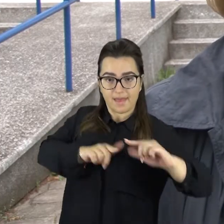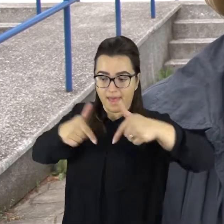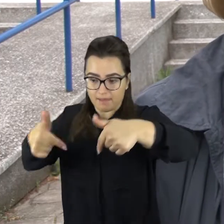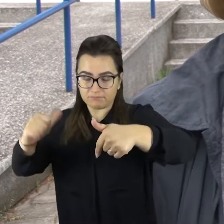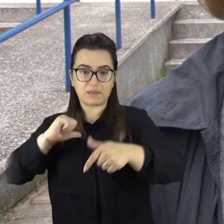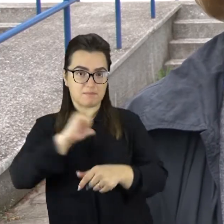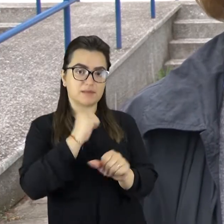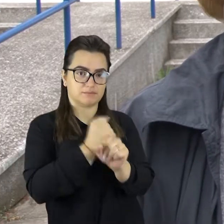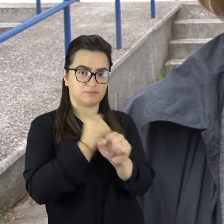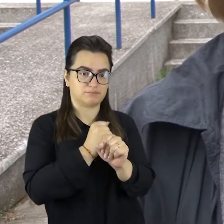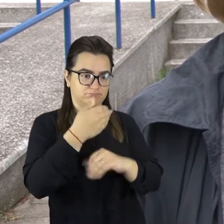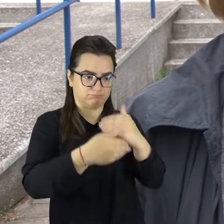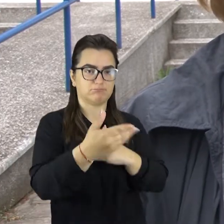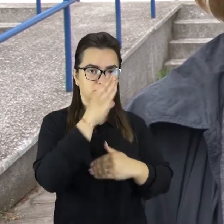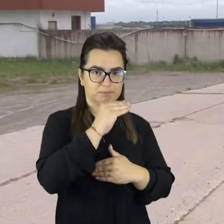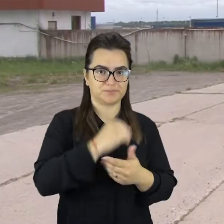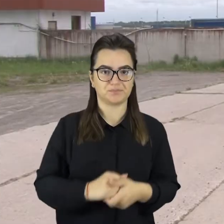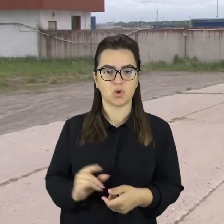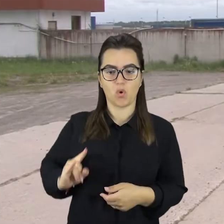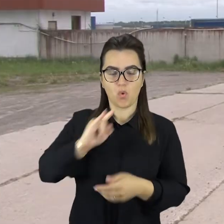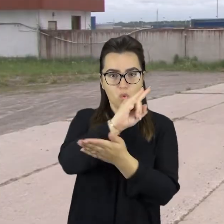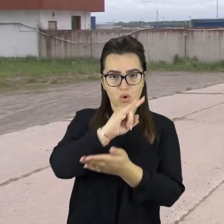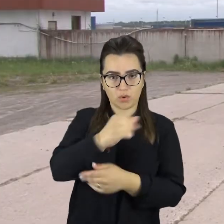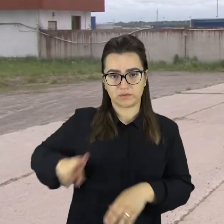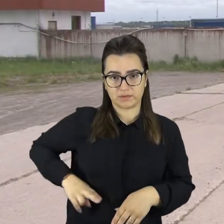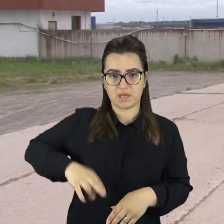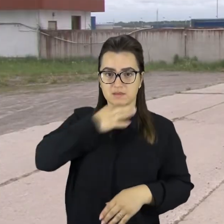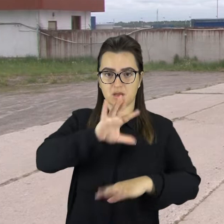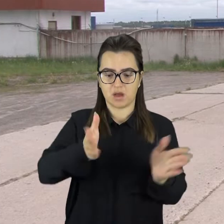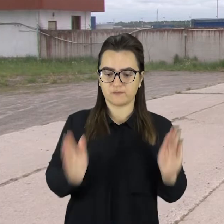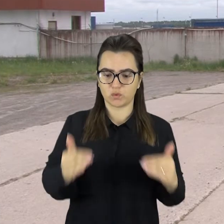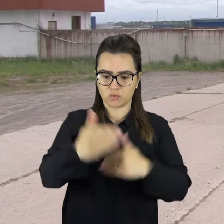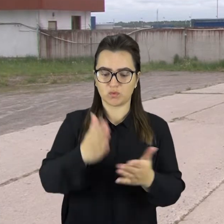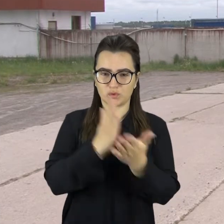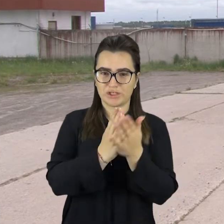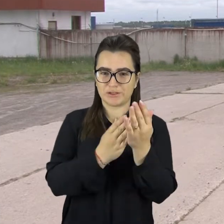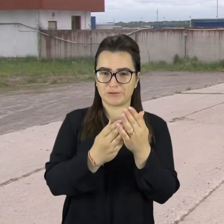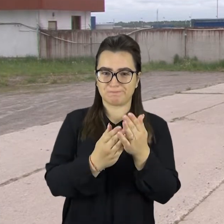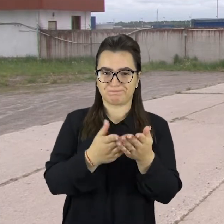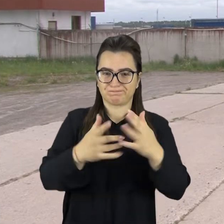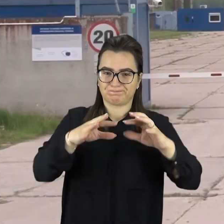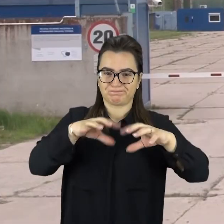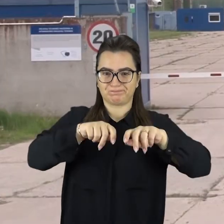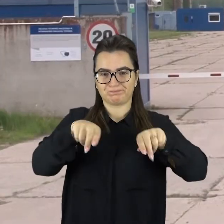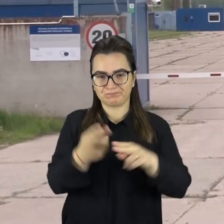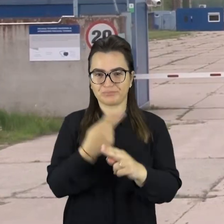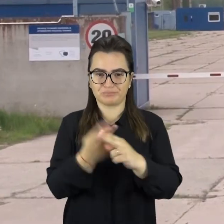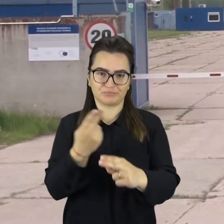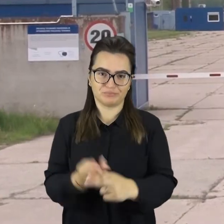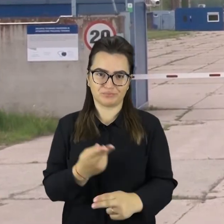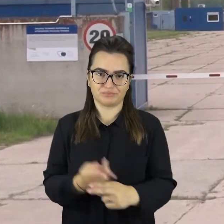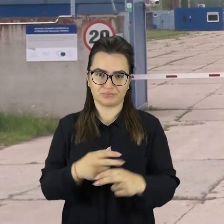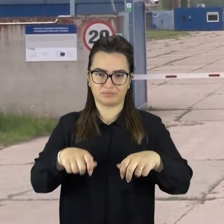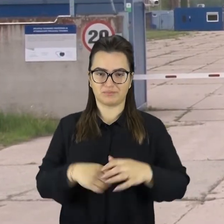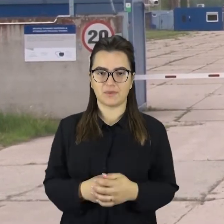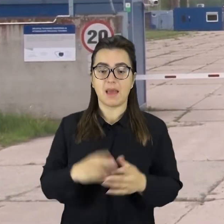mum ta turta perduosi ir mes galėsim toliau tvarkytis. Pasakorų uosto direktorės infrastruktūra natūraliai dėvėsi, bet kol nebuvo išspręstas turto